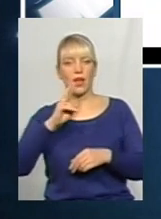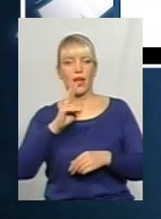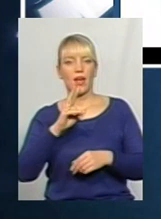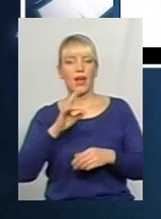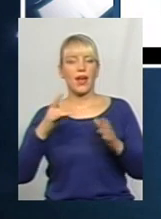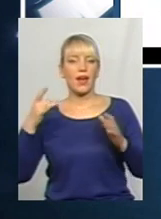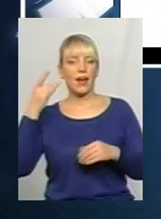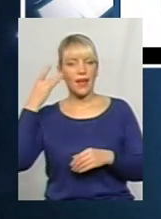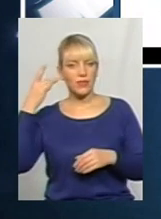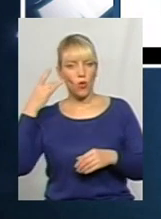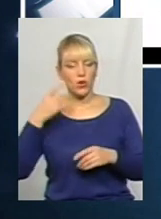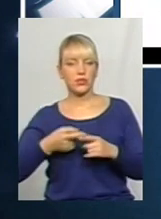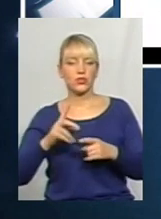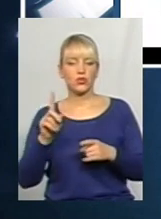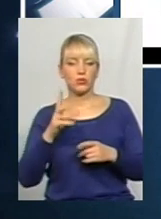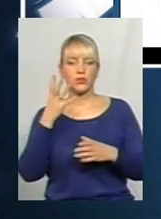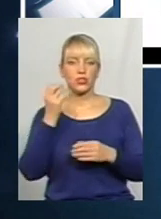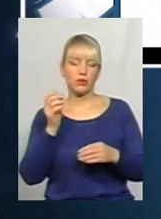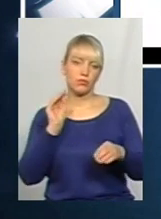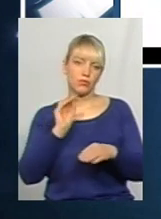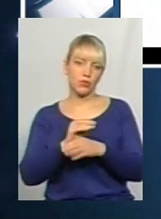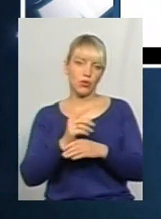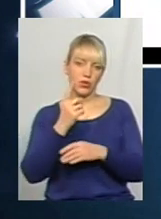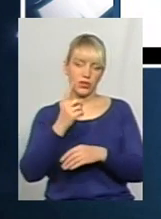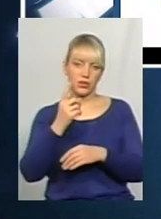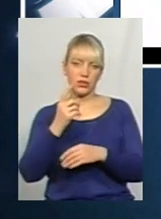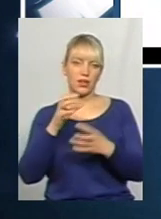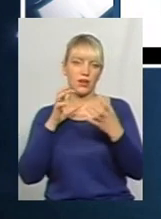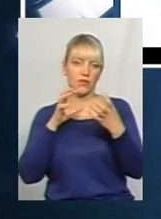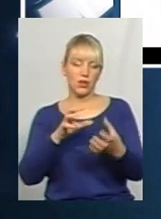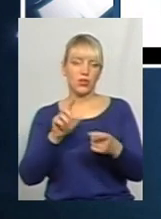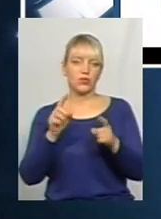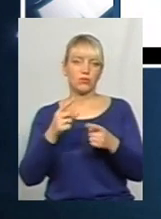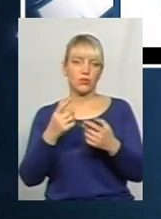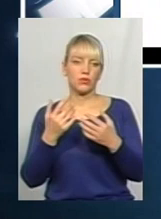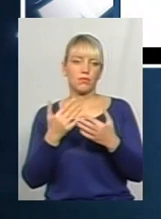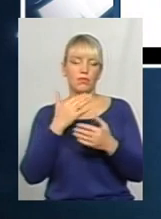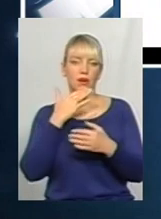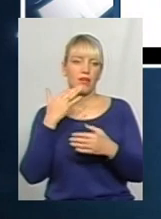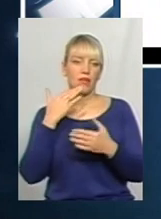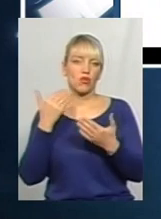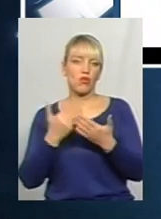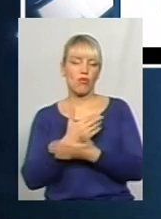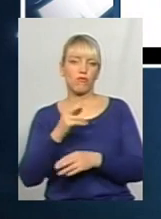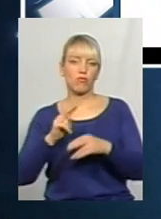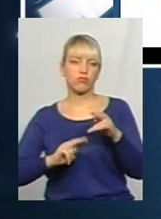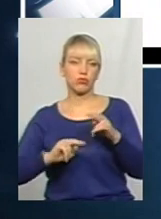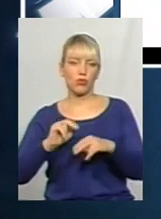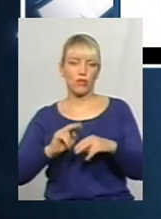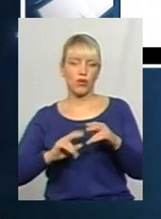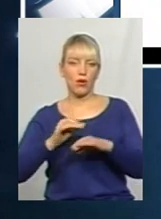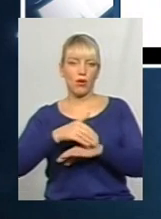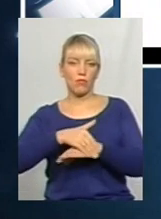щоб пустити ще одну, хоча б маршрутку, тому що, оскільки багато новобудовок у